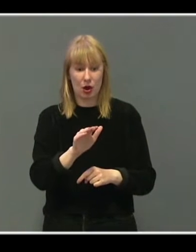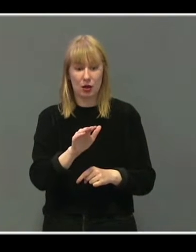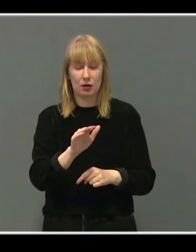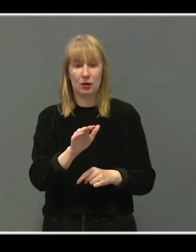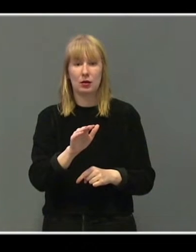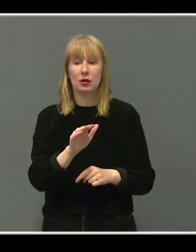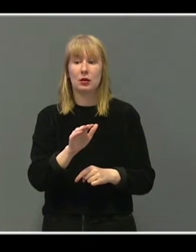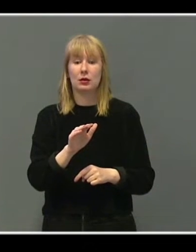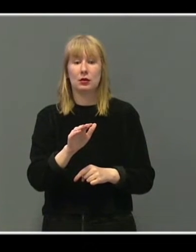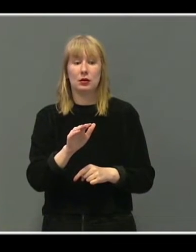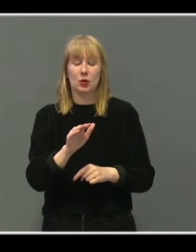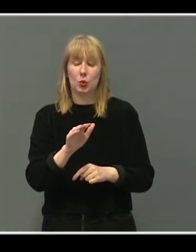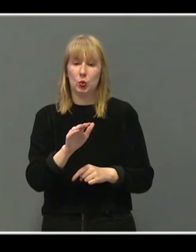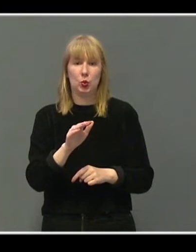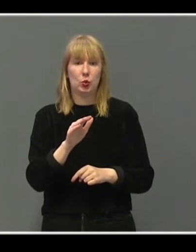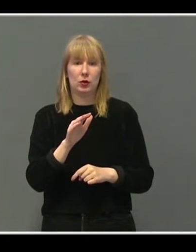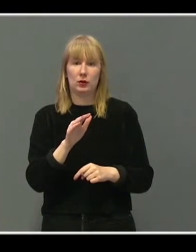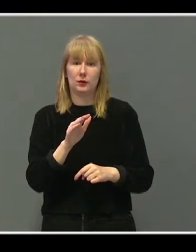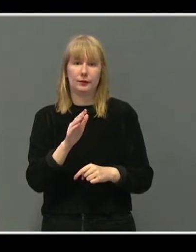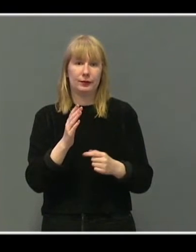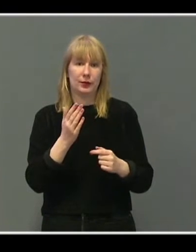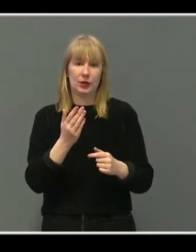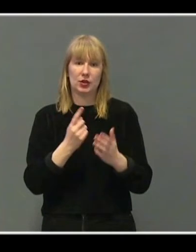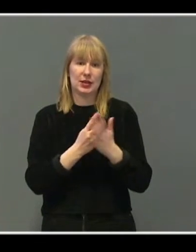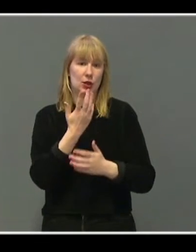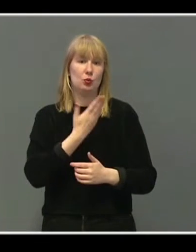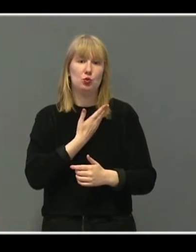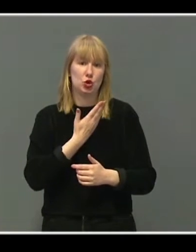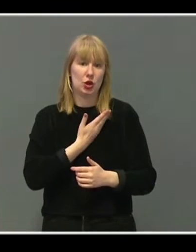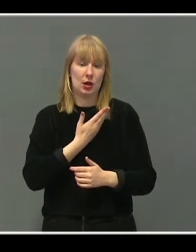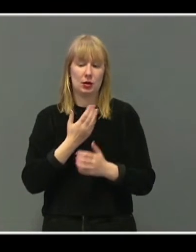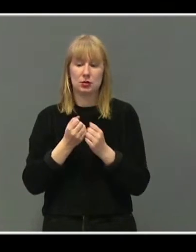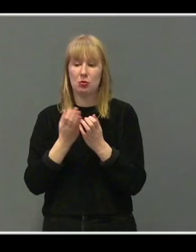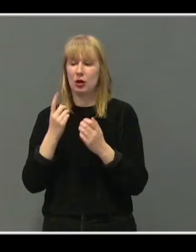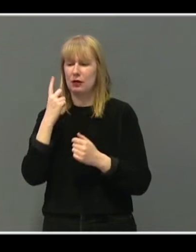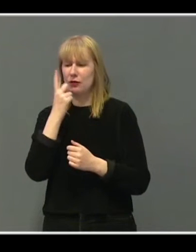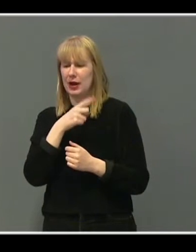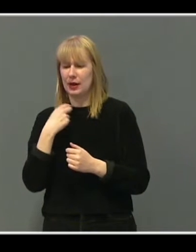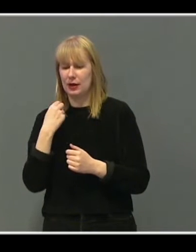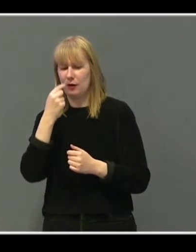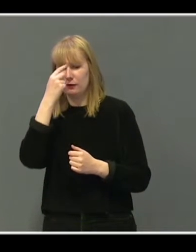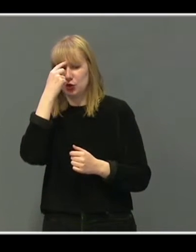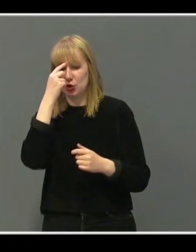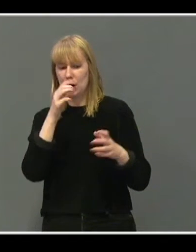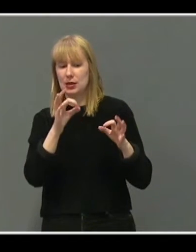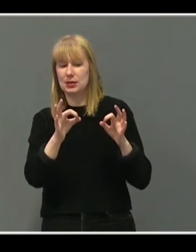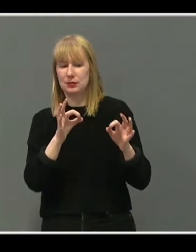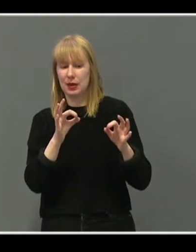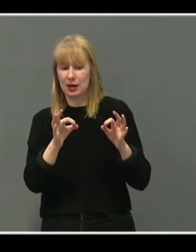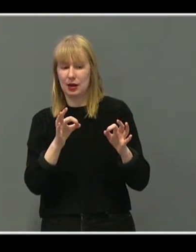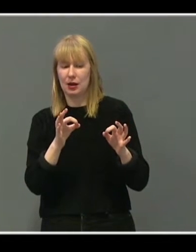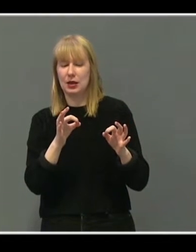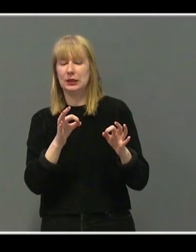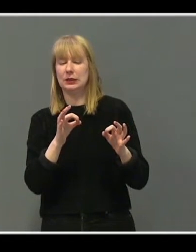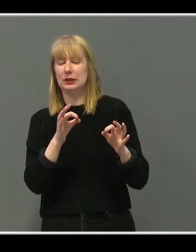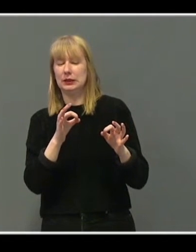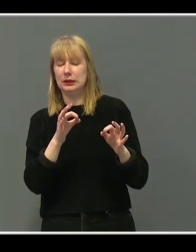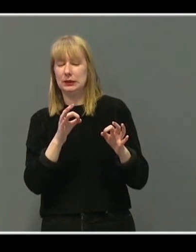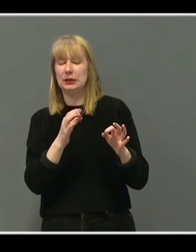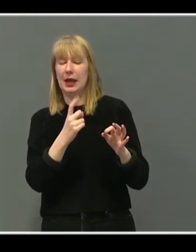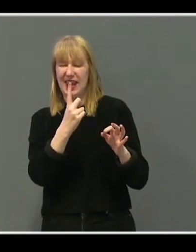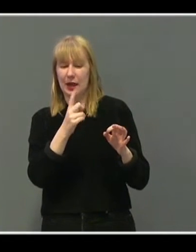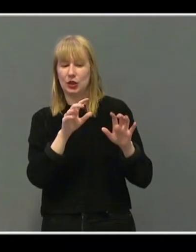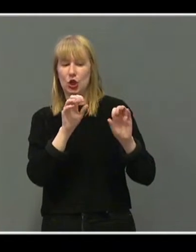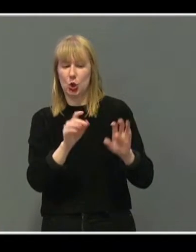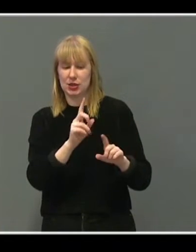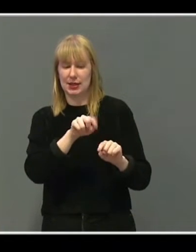gått veldig, veldig langt. Så en del av de foreldrene jeg møter har jo skjønt det, at spill er det eneste som de kanskje har igjen, som er